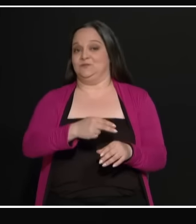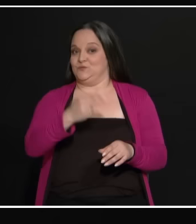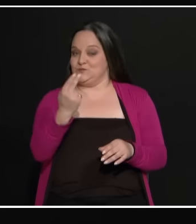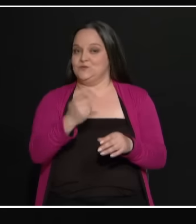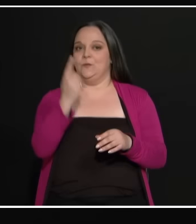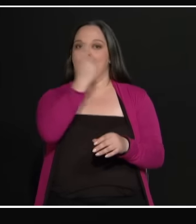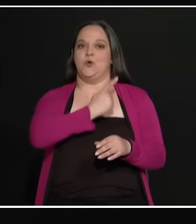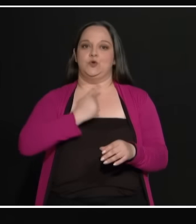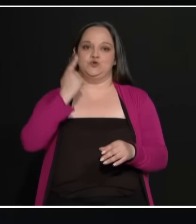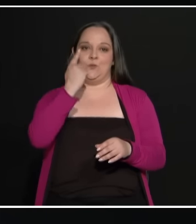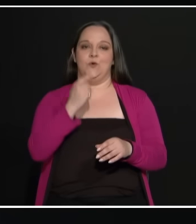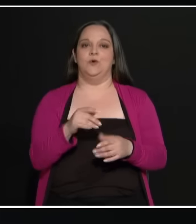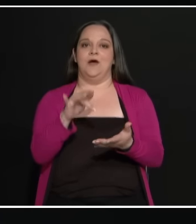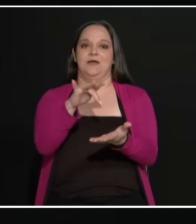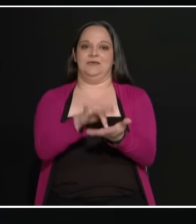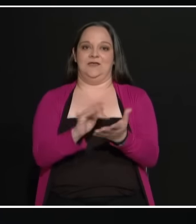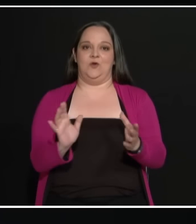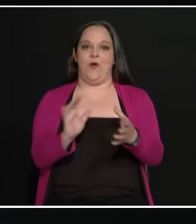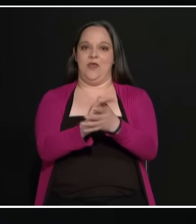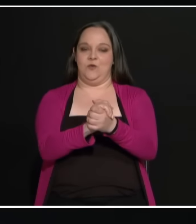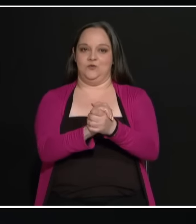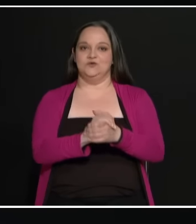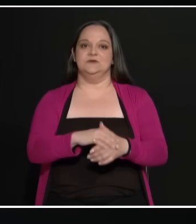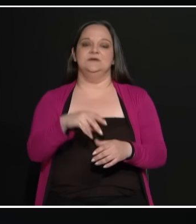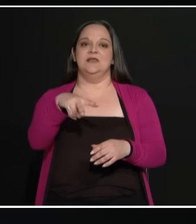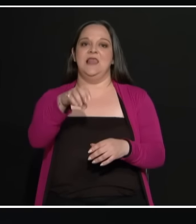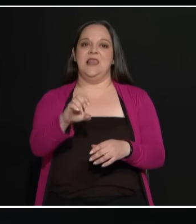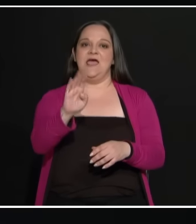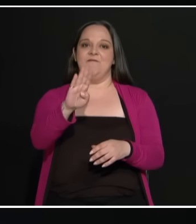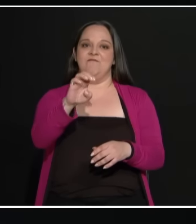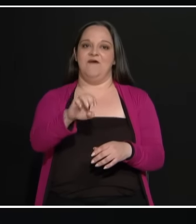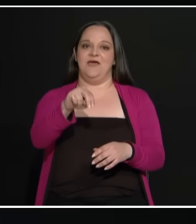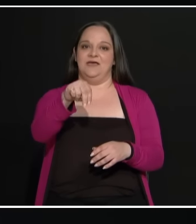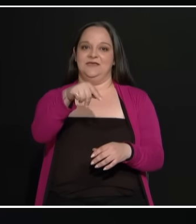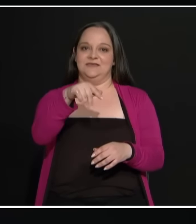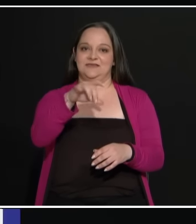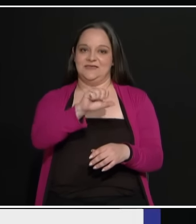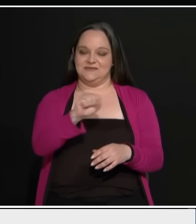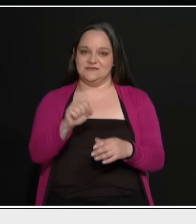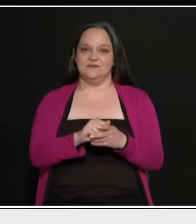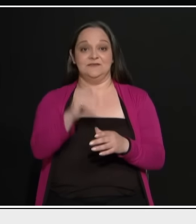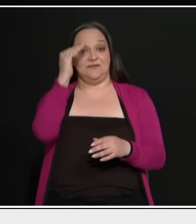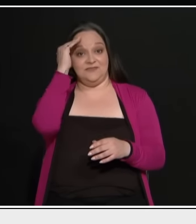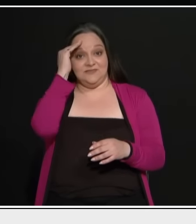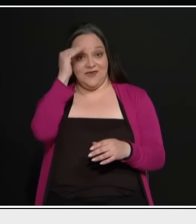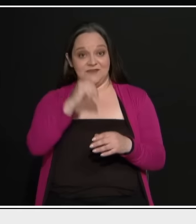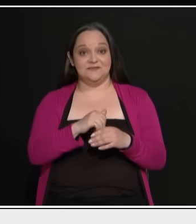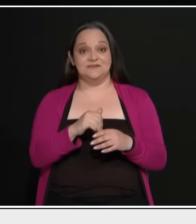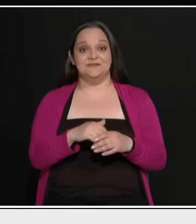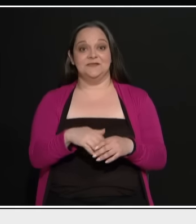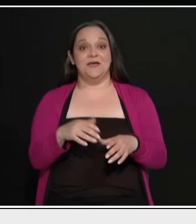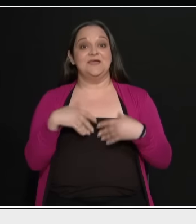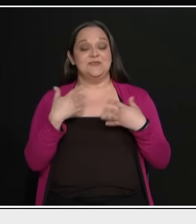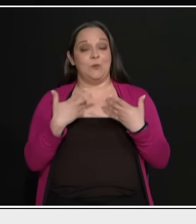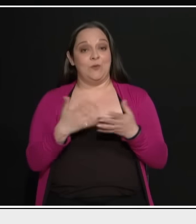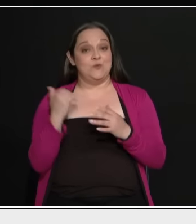ο κύριος Βασίλης Λεβέντης, είναι εδώ στο πλατό. Κύριε Λεβέντη, χαίρετε. Χαίρετε, χαίρετε. Και χαίρον πολύ γιατί έχω καιρό να